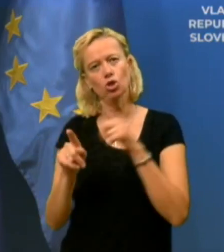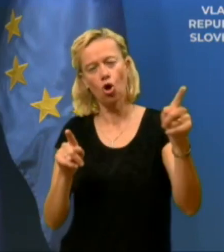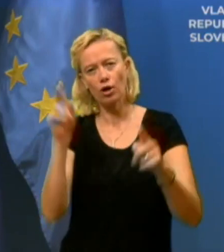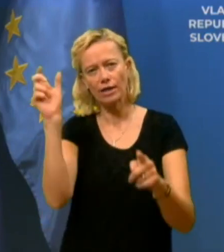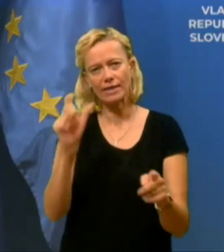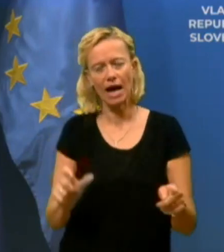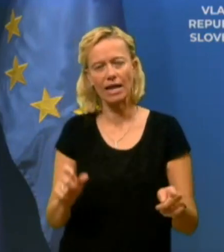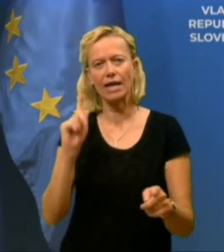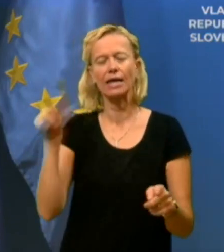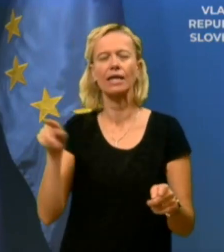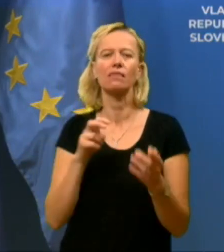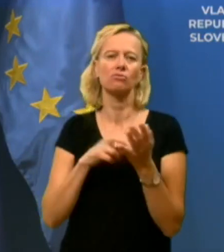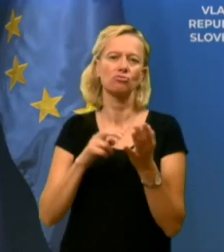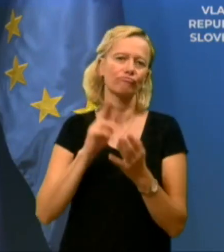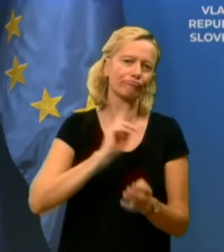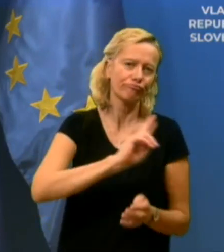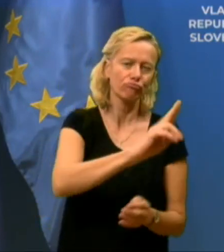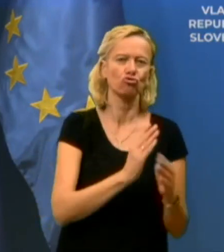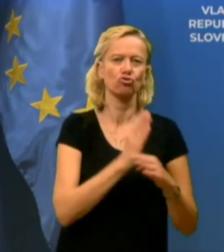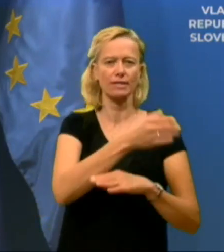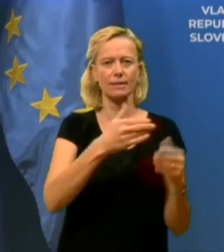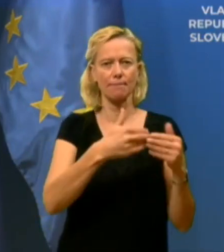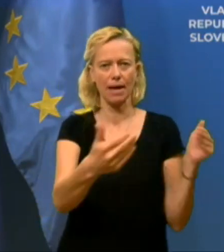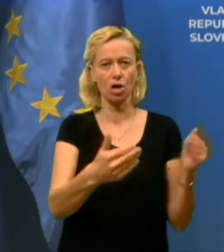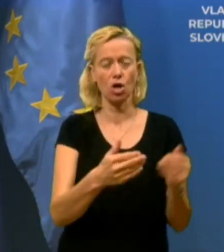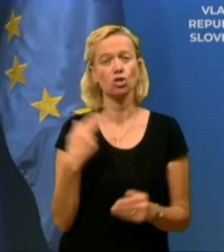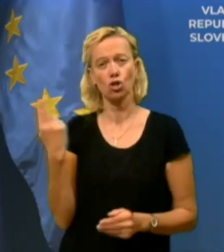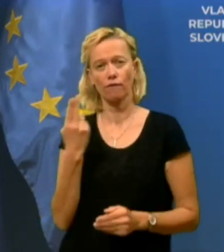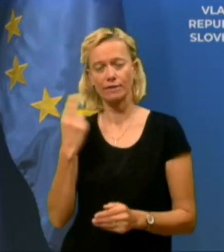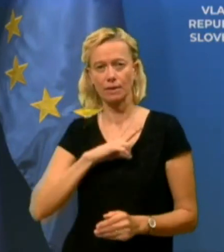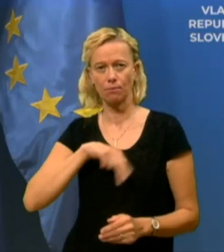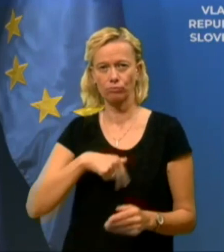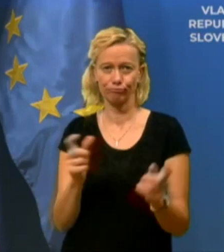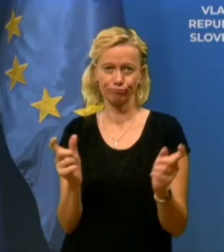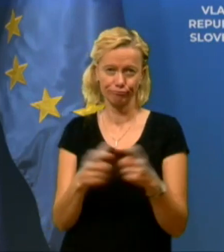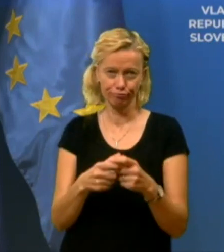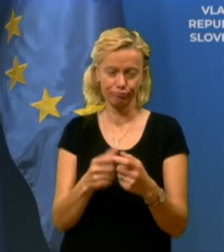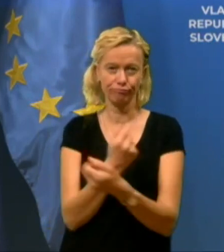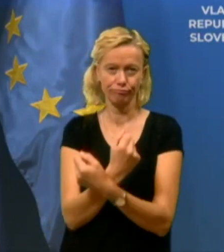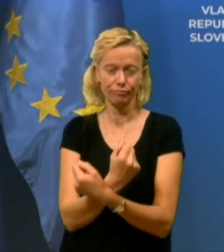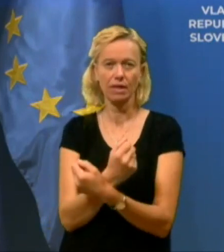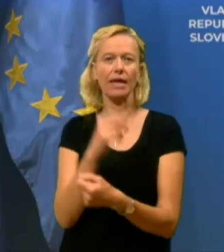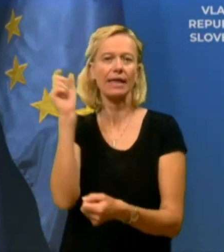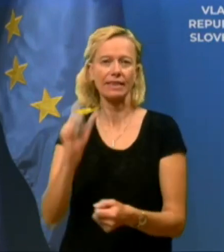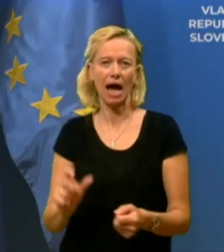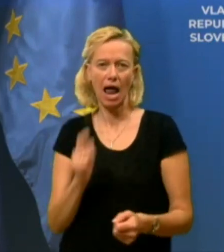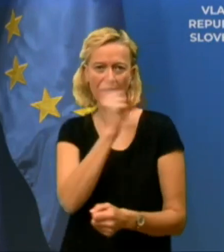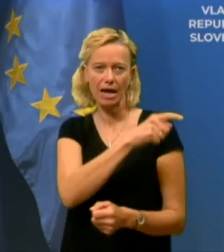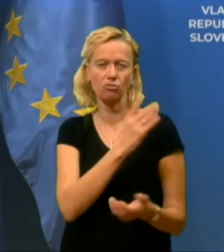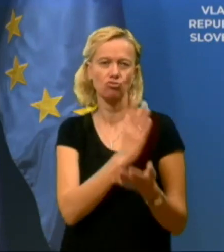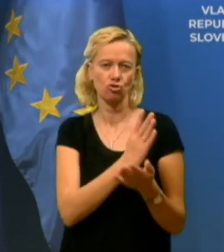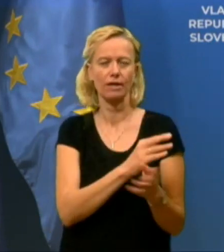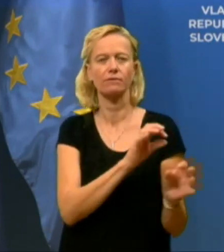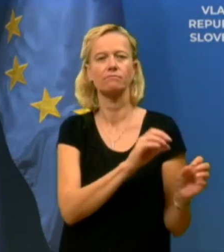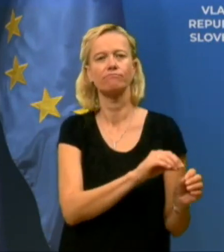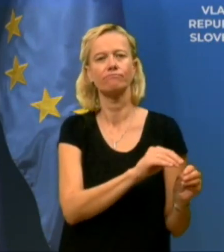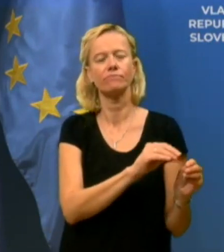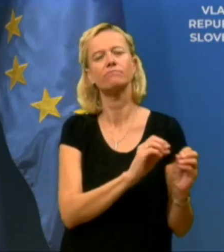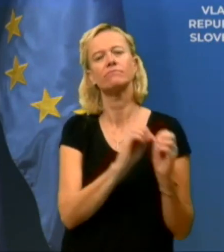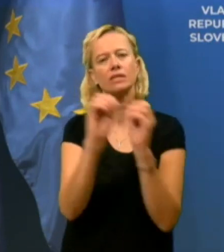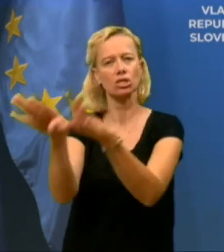ter nadaljeval bek čez mejo. Slovenski policisti so ga vklenili v Italiji in ga tam tudi izročili